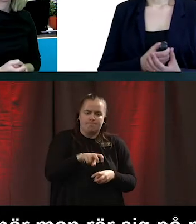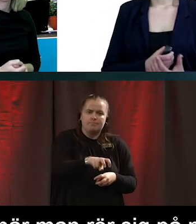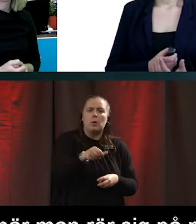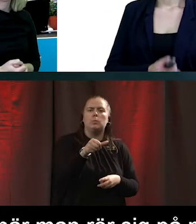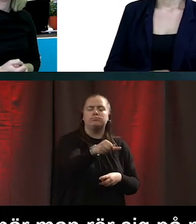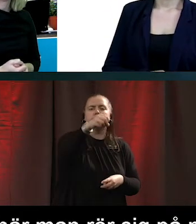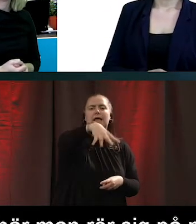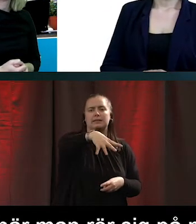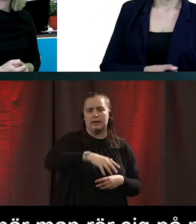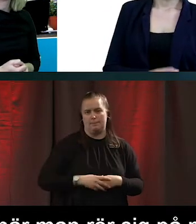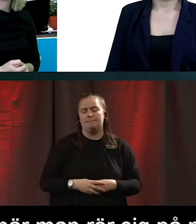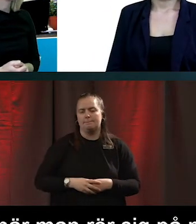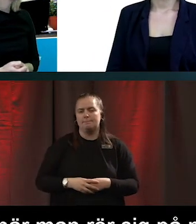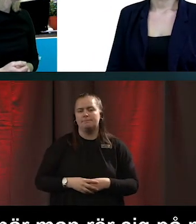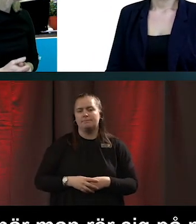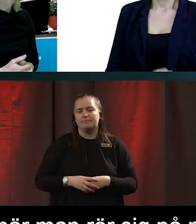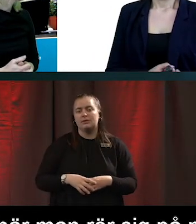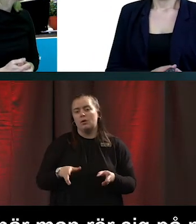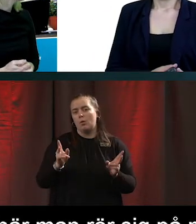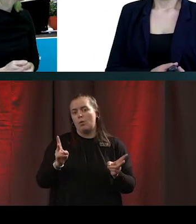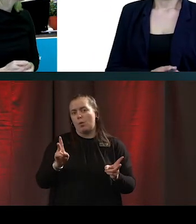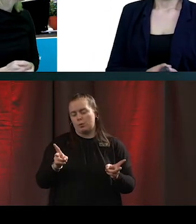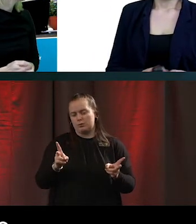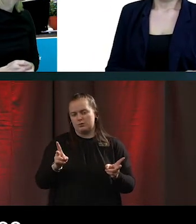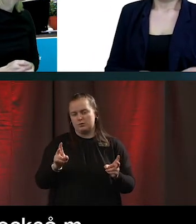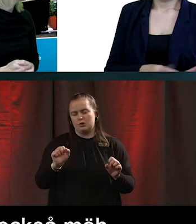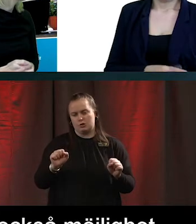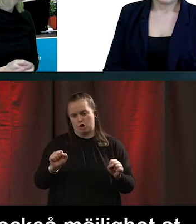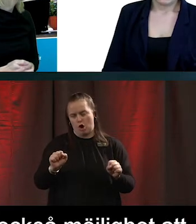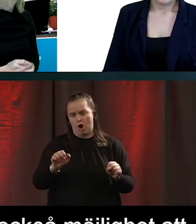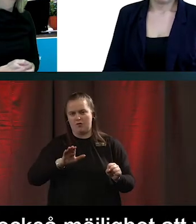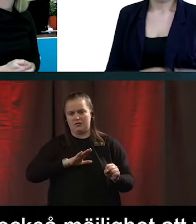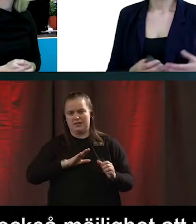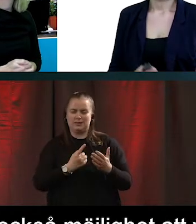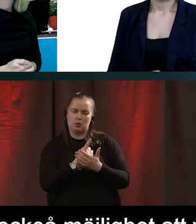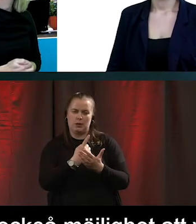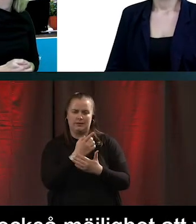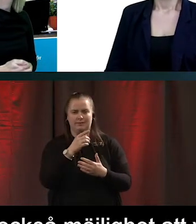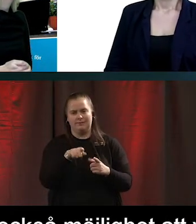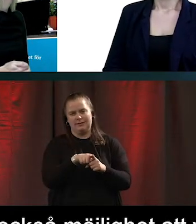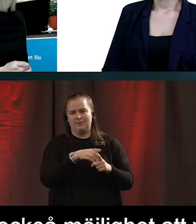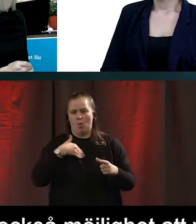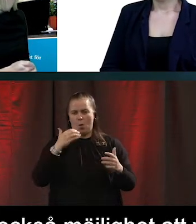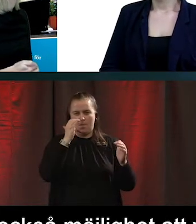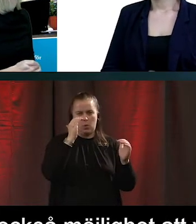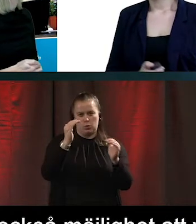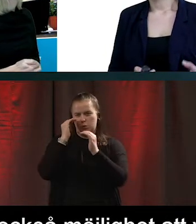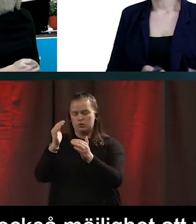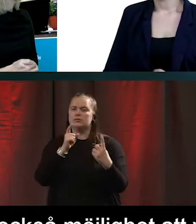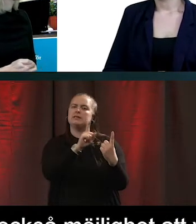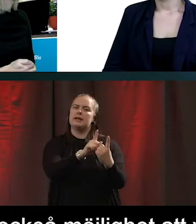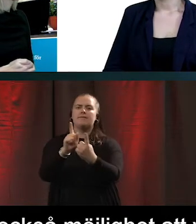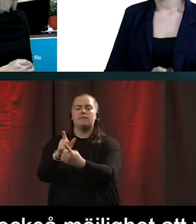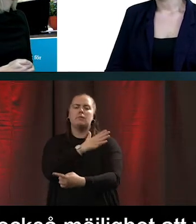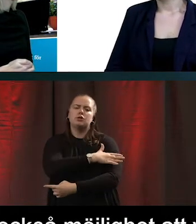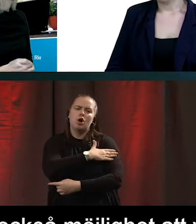Man kommer också kunna få möjlighet att vi i de här bussarna pratar med vår personal och få lite